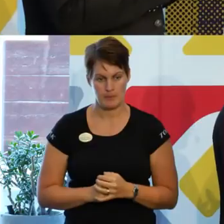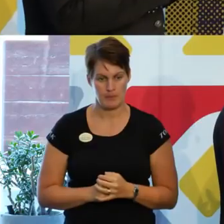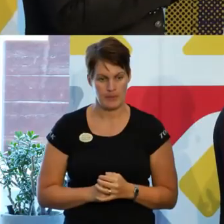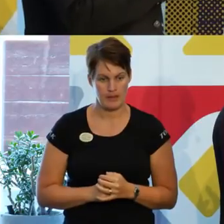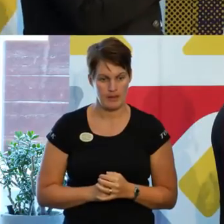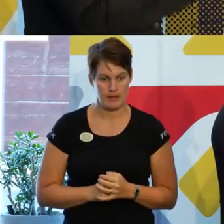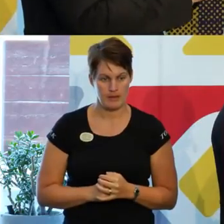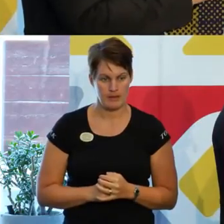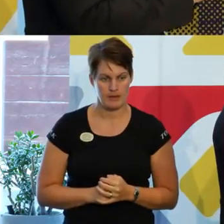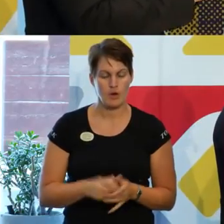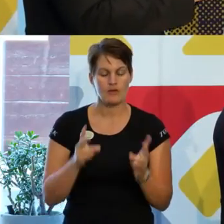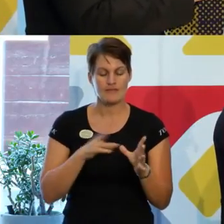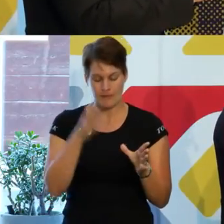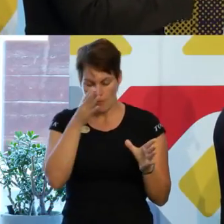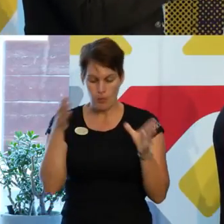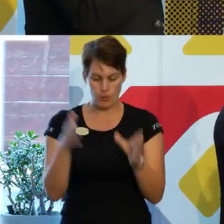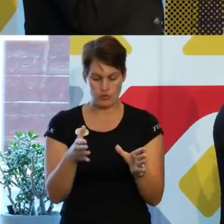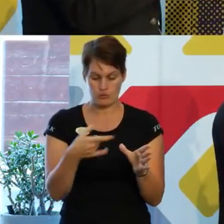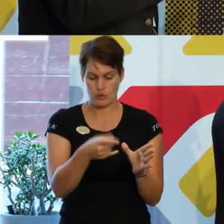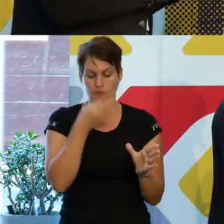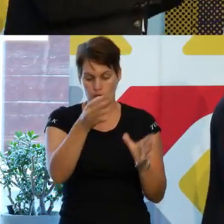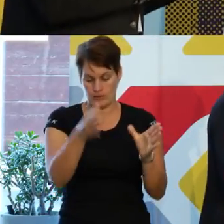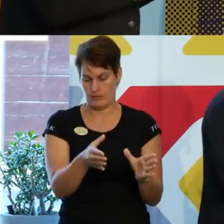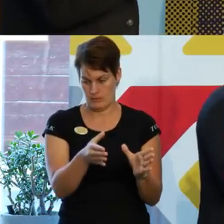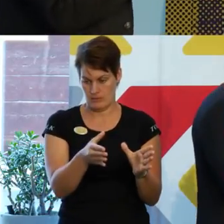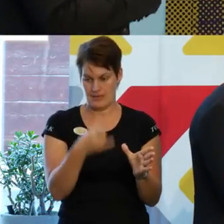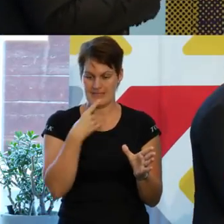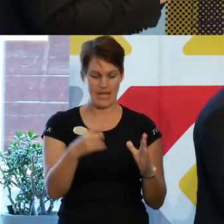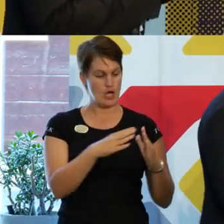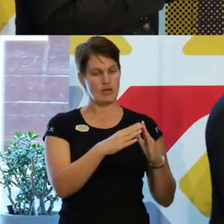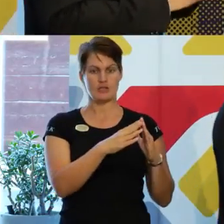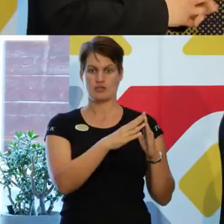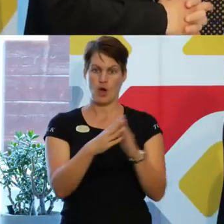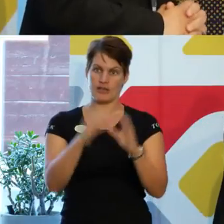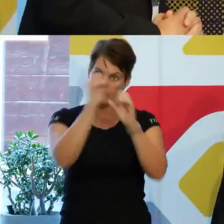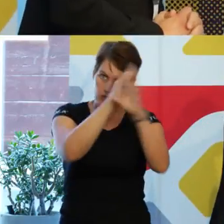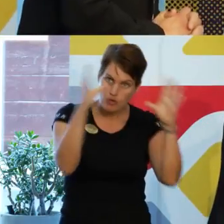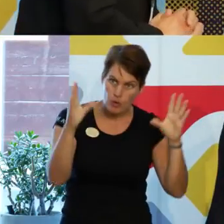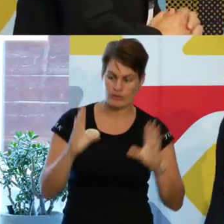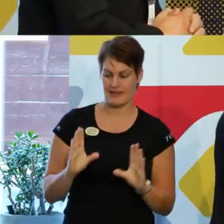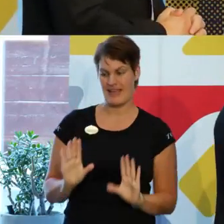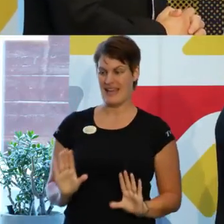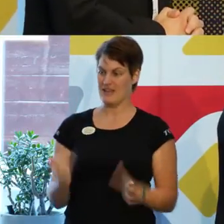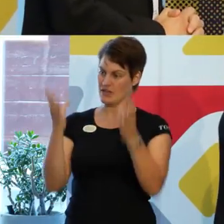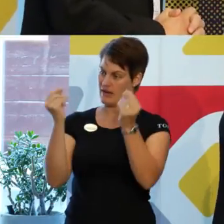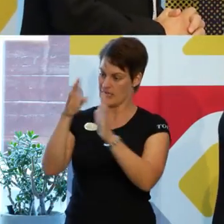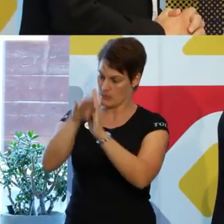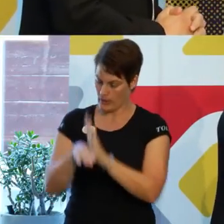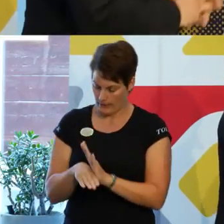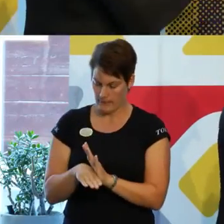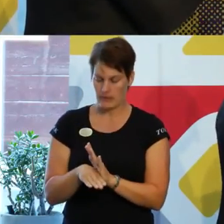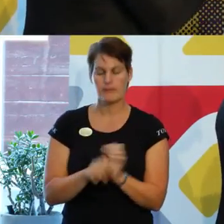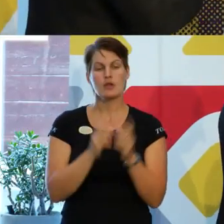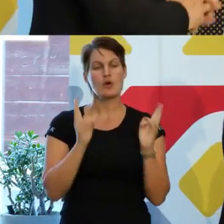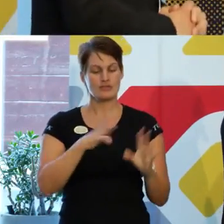vill jag säga också, ett fokus på de här frågorna. Just som jag säger, stadens vision, livskvalitetsprogrammet. Och sen har vi då också rent konkreta